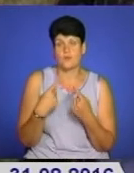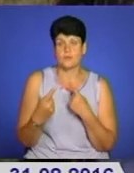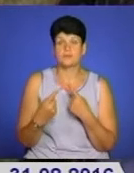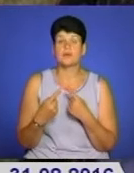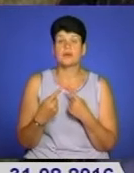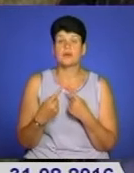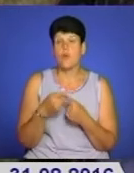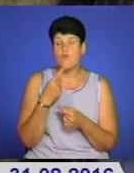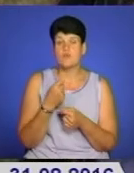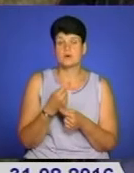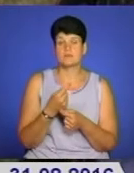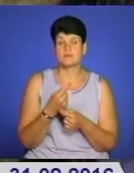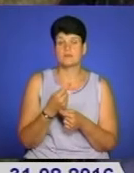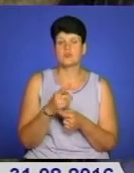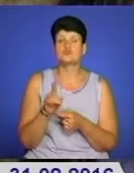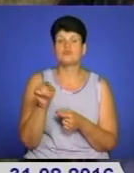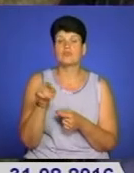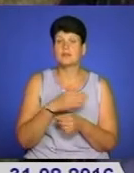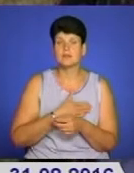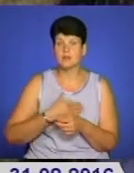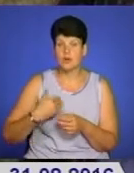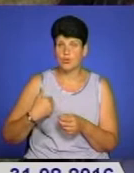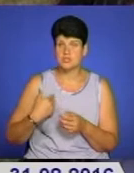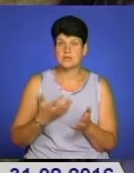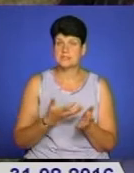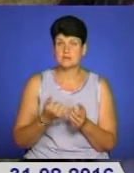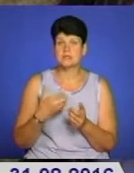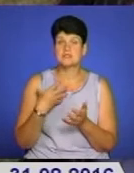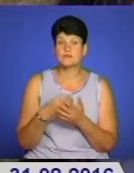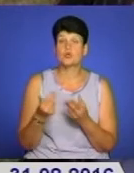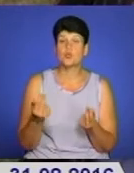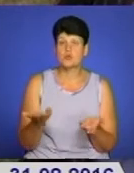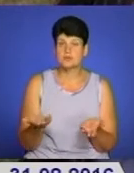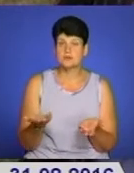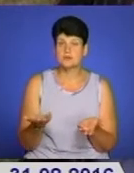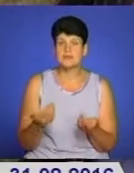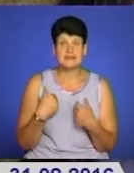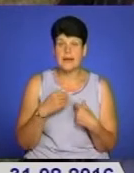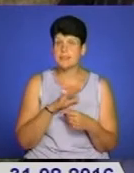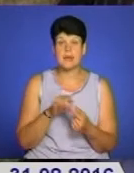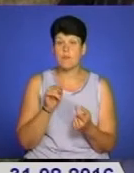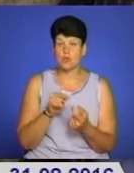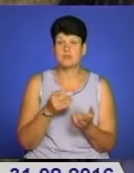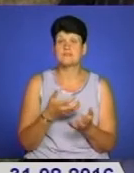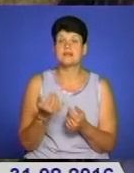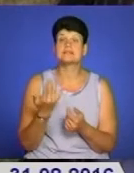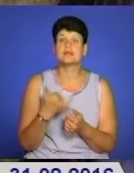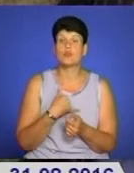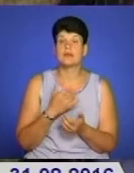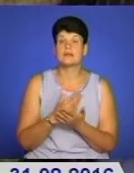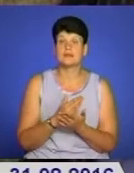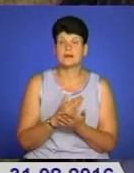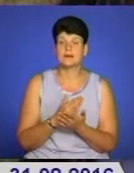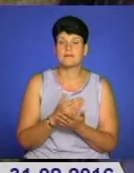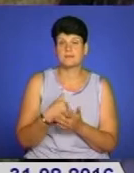що він, не хочете брати свої гроші чи як? А я кажу, тебе не пройти взяти, а скільки там мене є? А